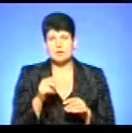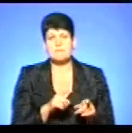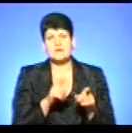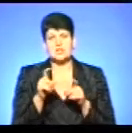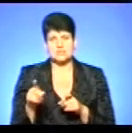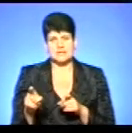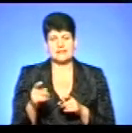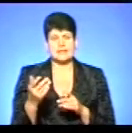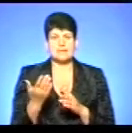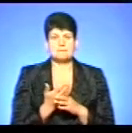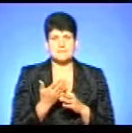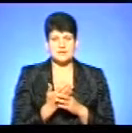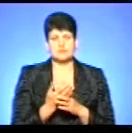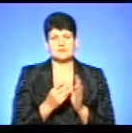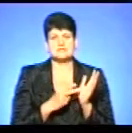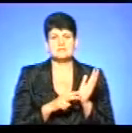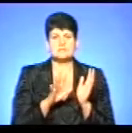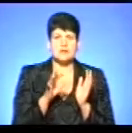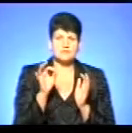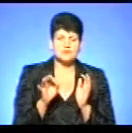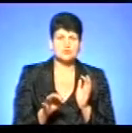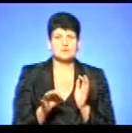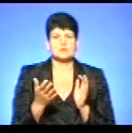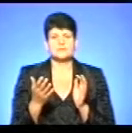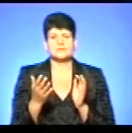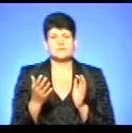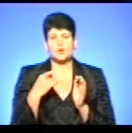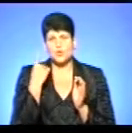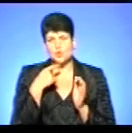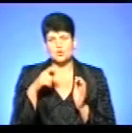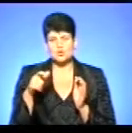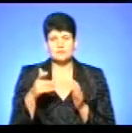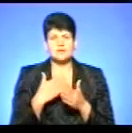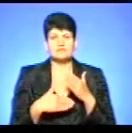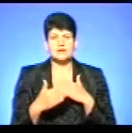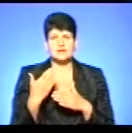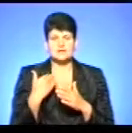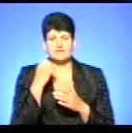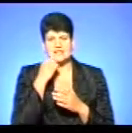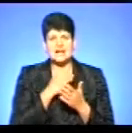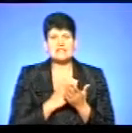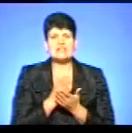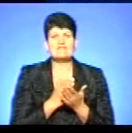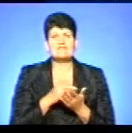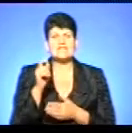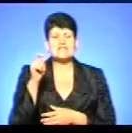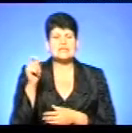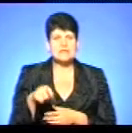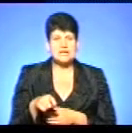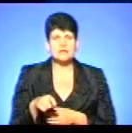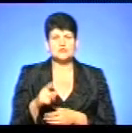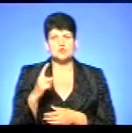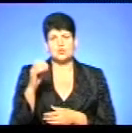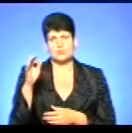50%, 85% особи з інвалідності, ветерани війни, 100%